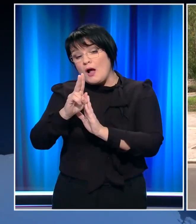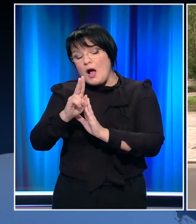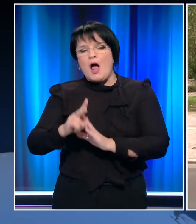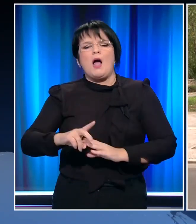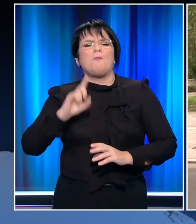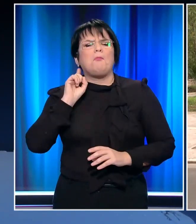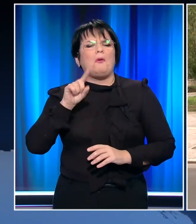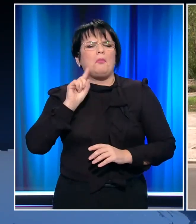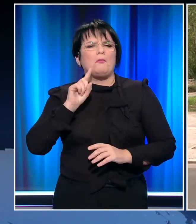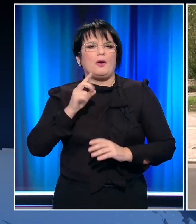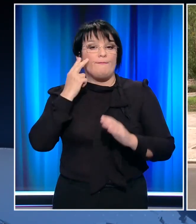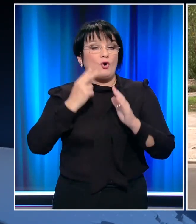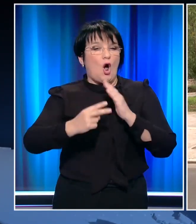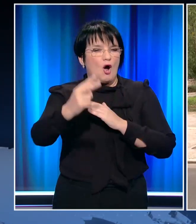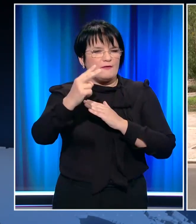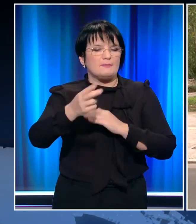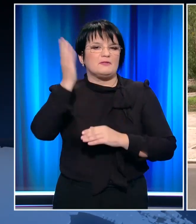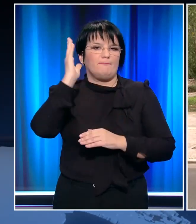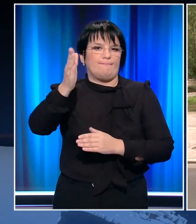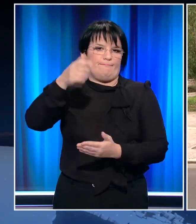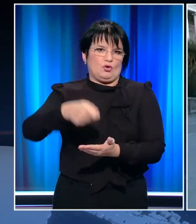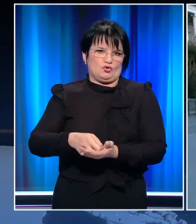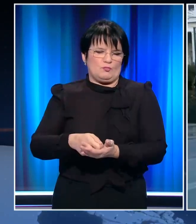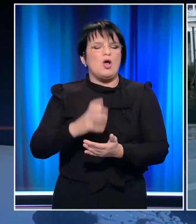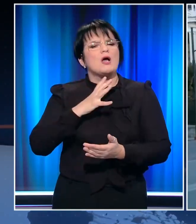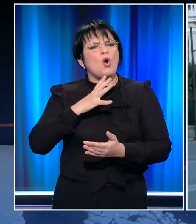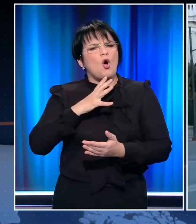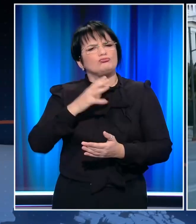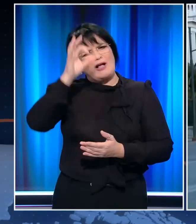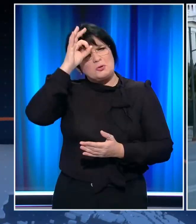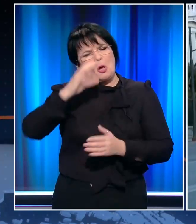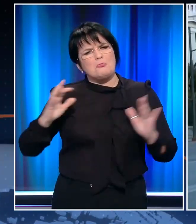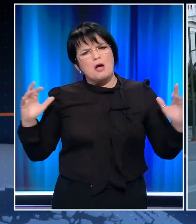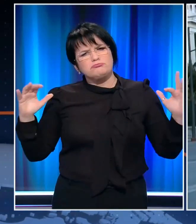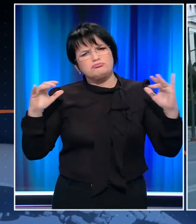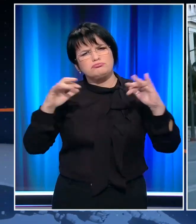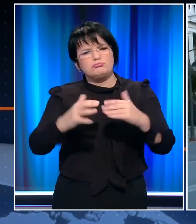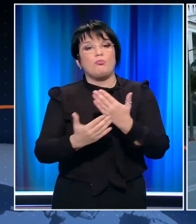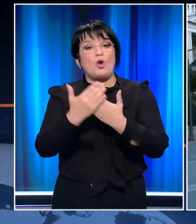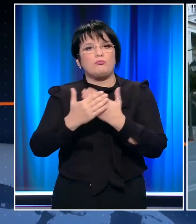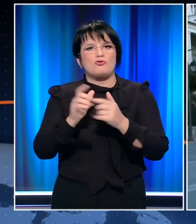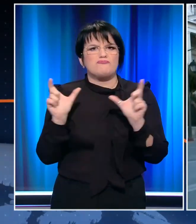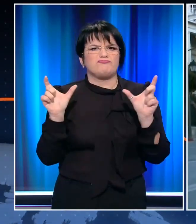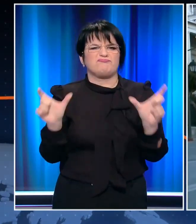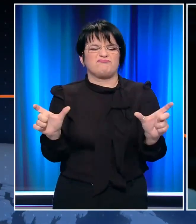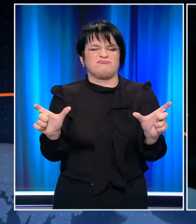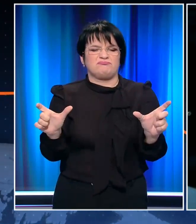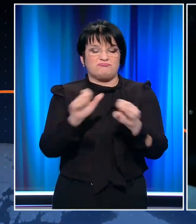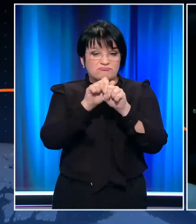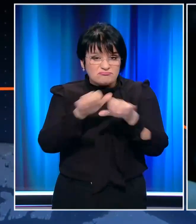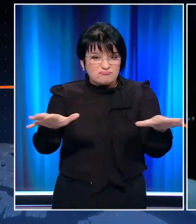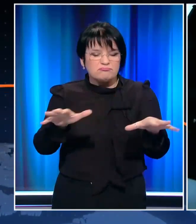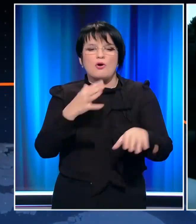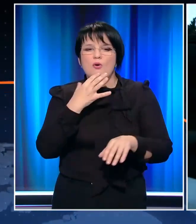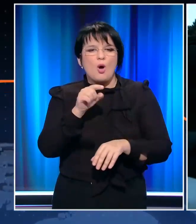τους παραβάτες προβλέπονται αυστηρά πρόστιμα. Χιλιάδες αστυνομικοί θα βρίσκονται από νωρίς τους δρόμους, ενώ έχει καταστεί σαφές